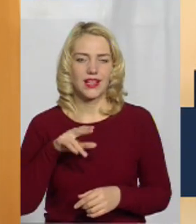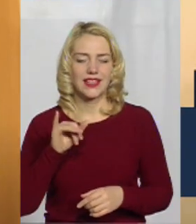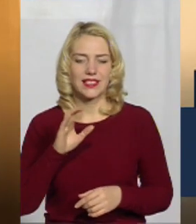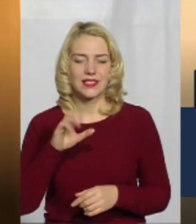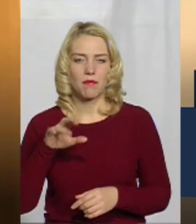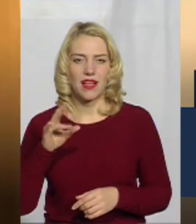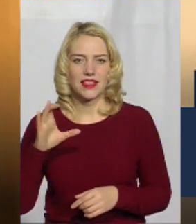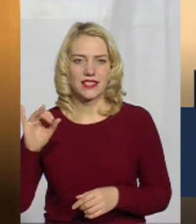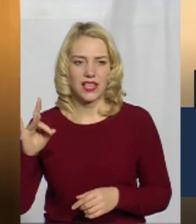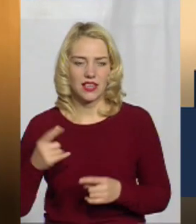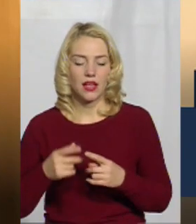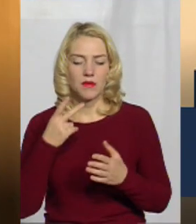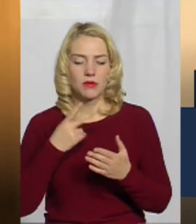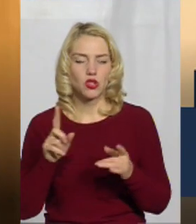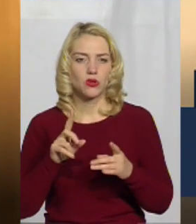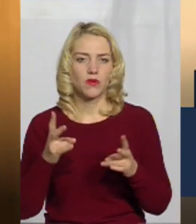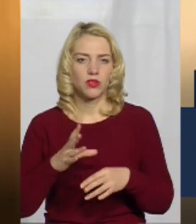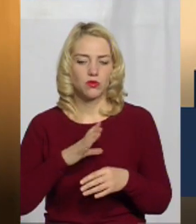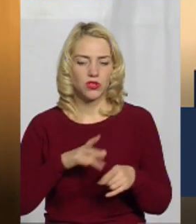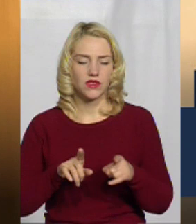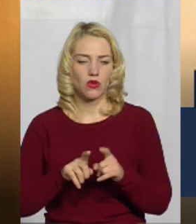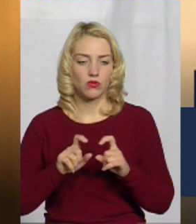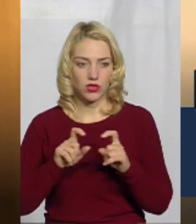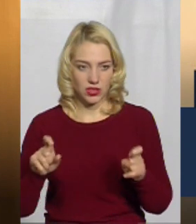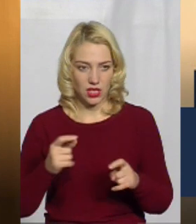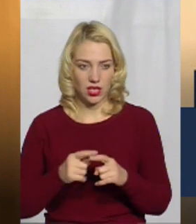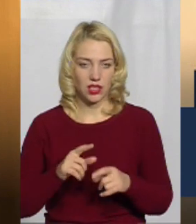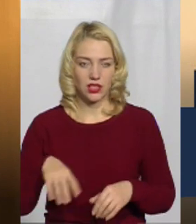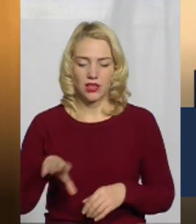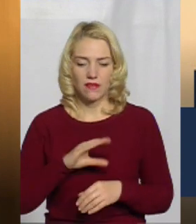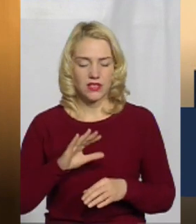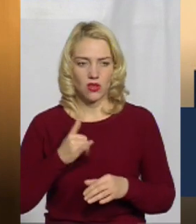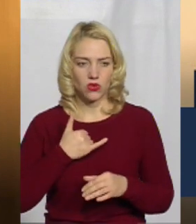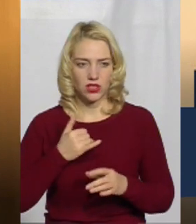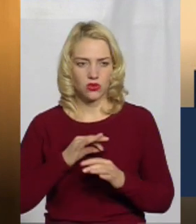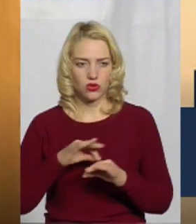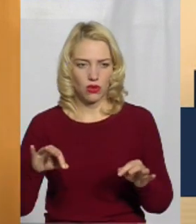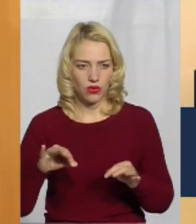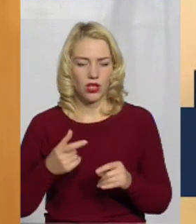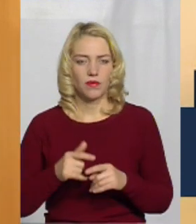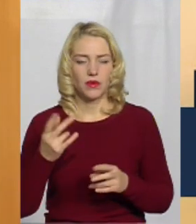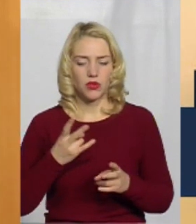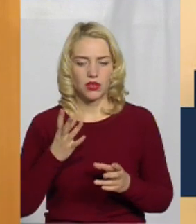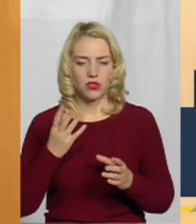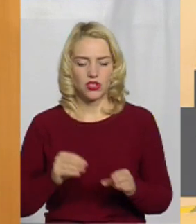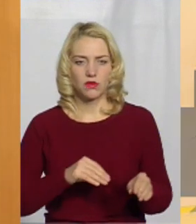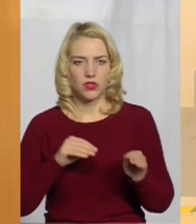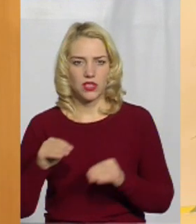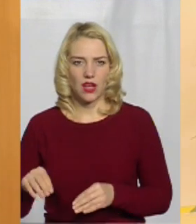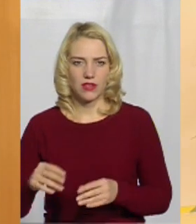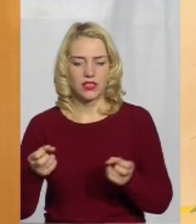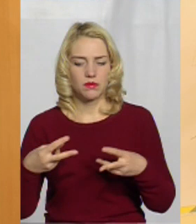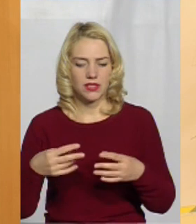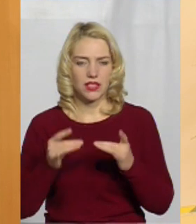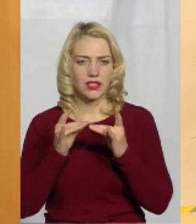що має бути в такому закладі. І не все в нас ще готово. Ми мали б туди поставити функціональні ліжка,